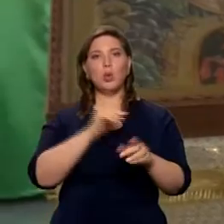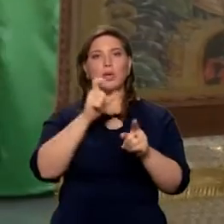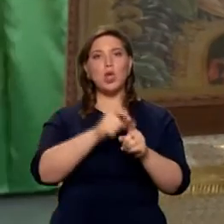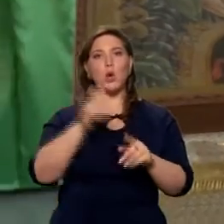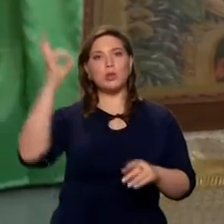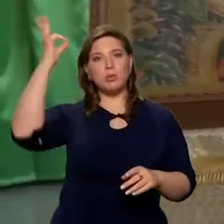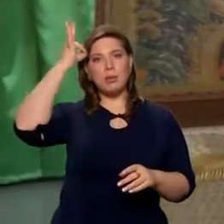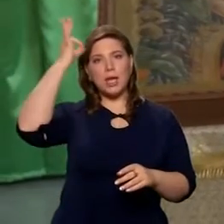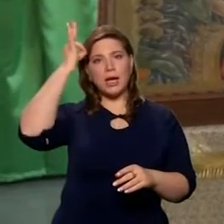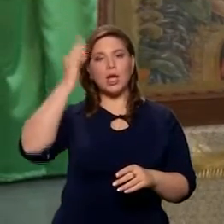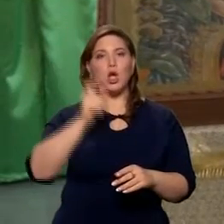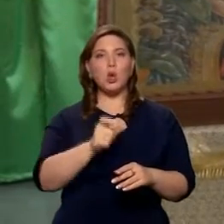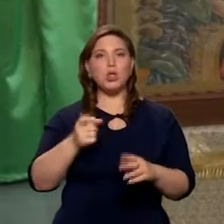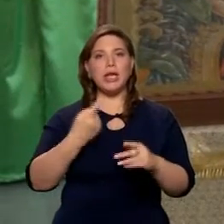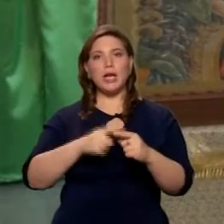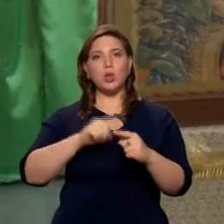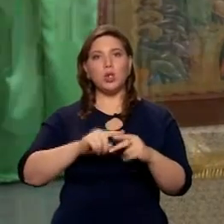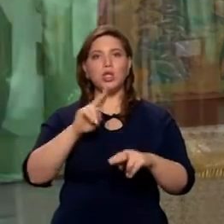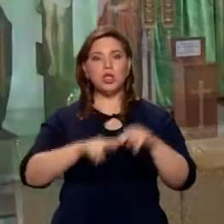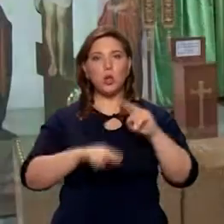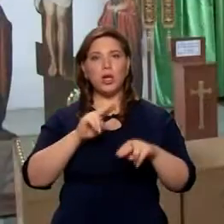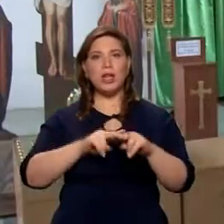вспоминали тех строителей, рестораторов.